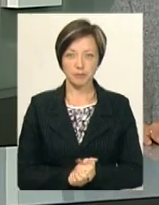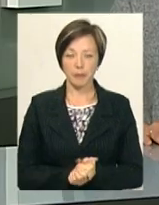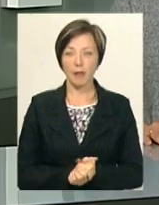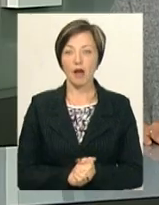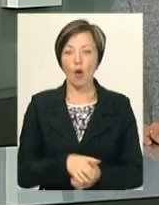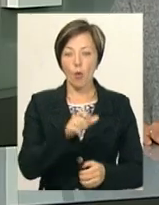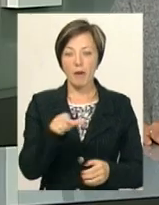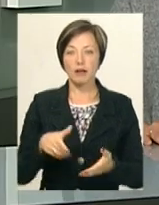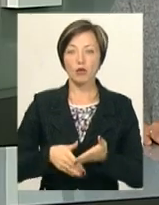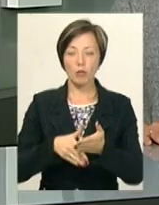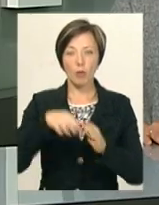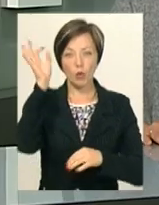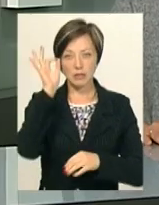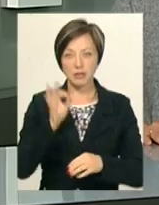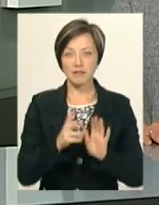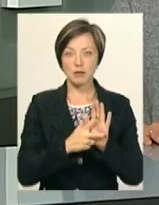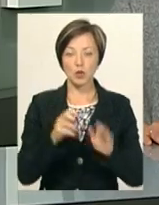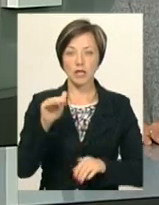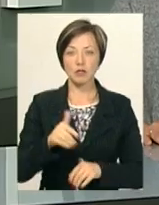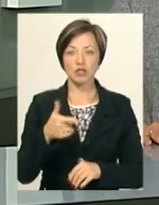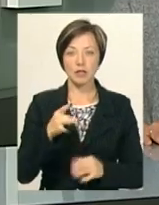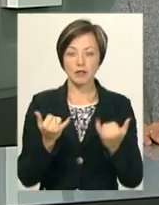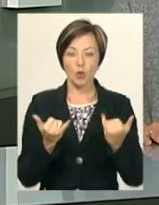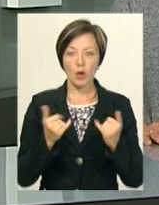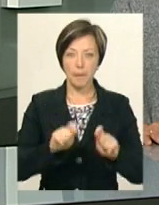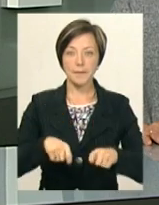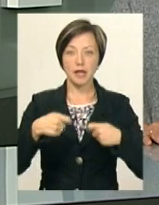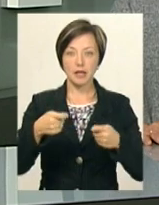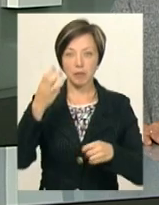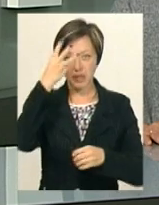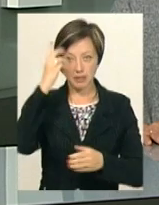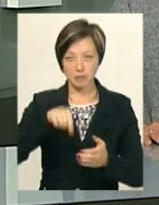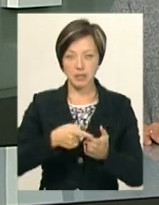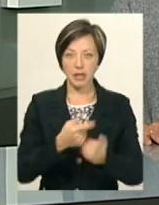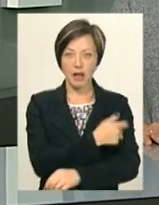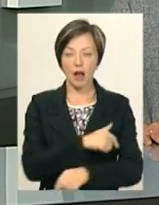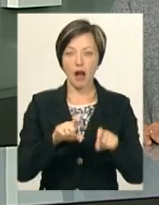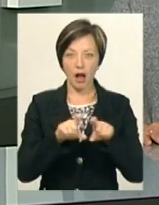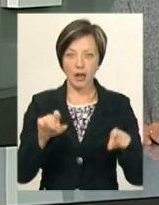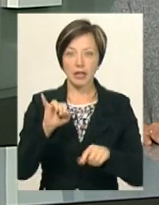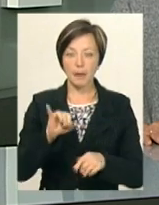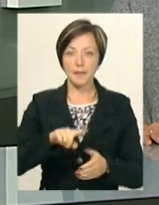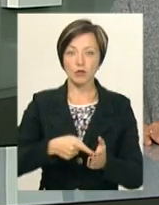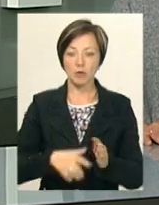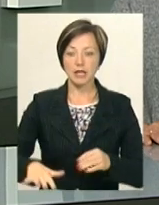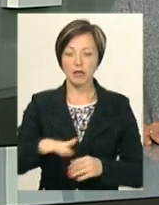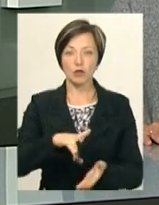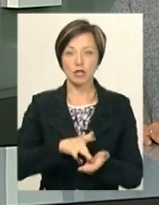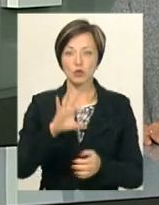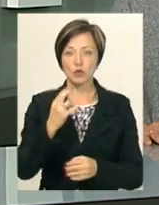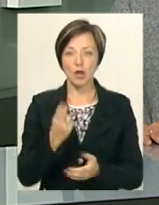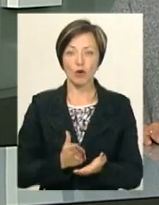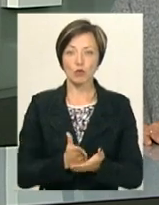Гуманітарну допомогу з Німеччини на 800 тисяч гривень сьогодні передали Хмельницькій міській лікарні та міському територіальному центру